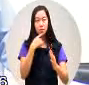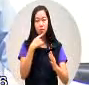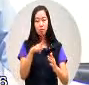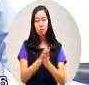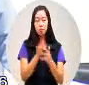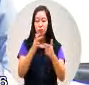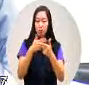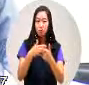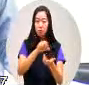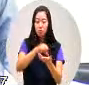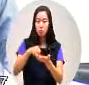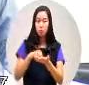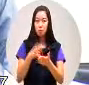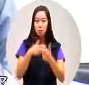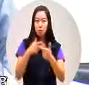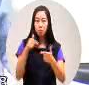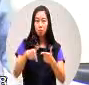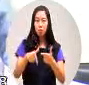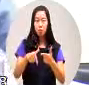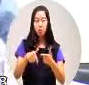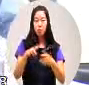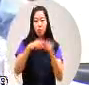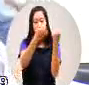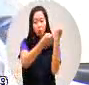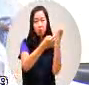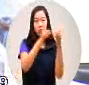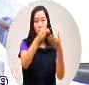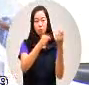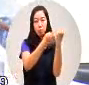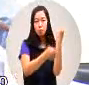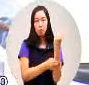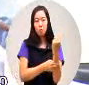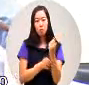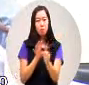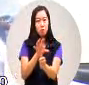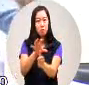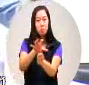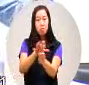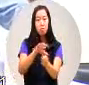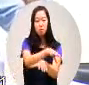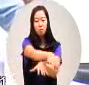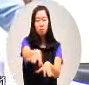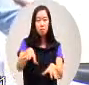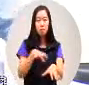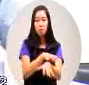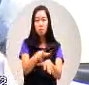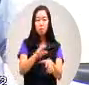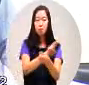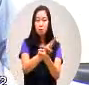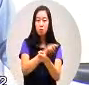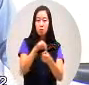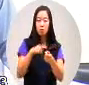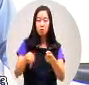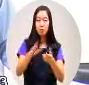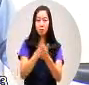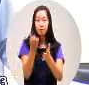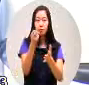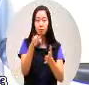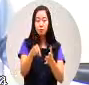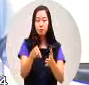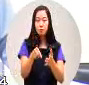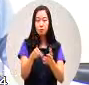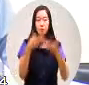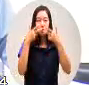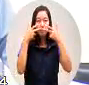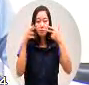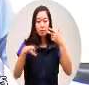生计的人既然拿法规来限制他们的空间然后生理器地木呢把所有部